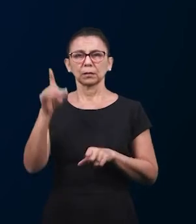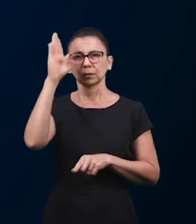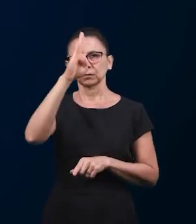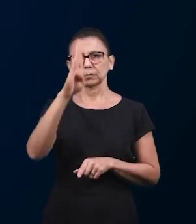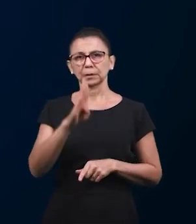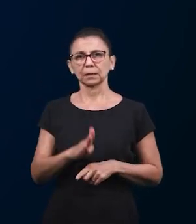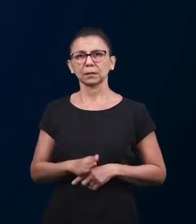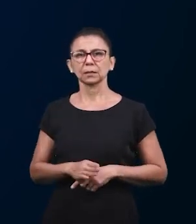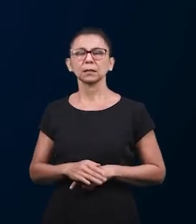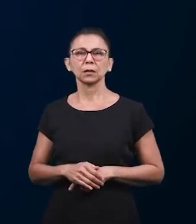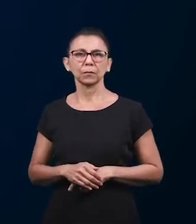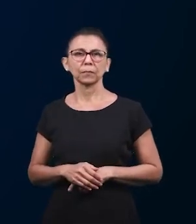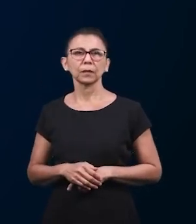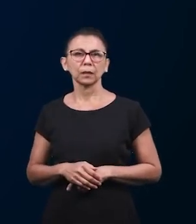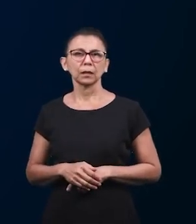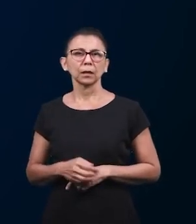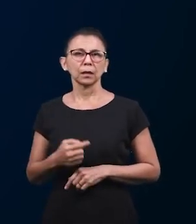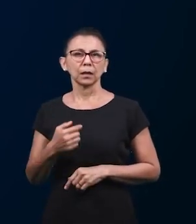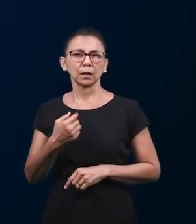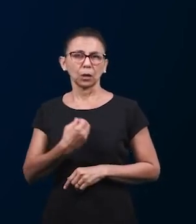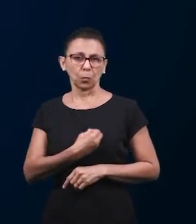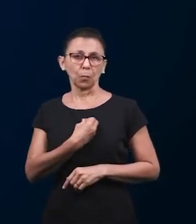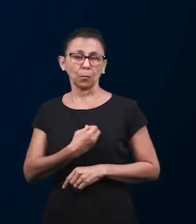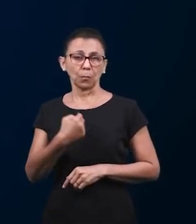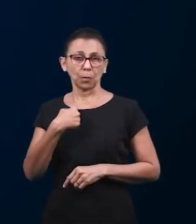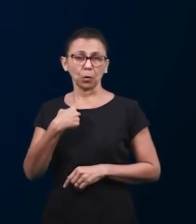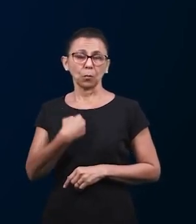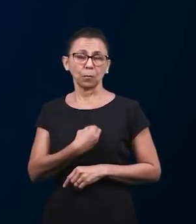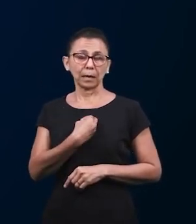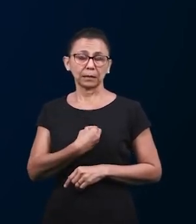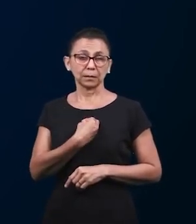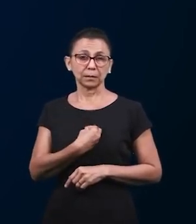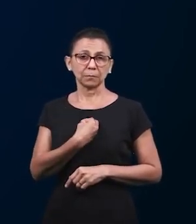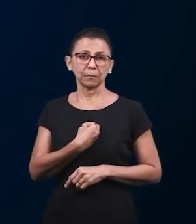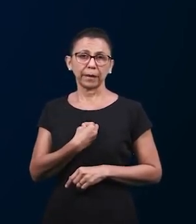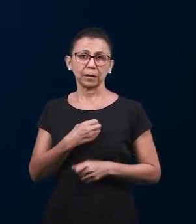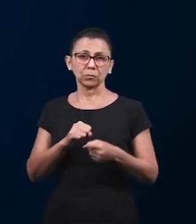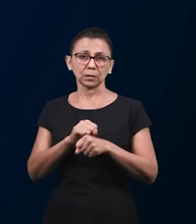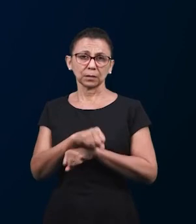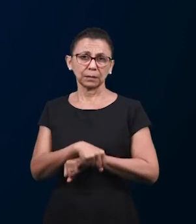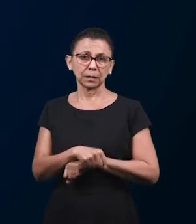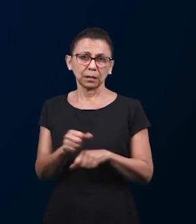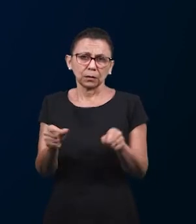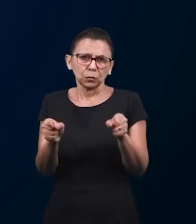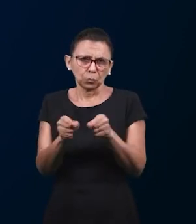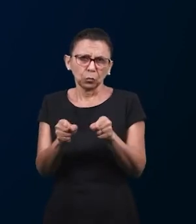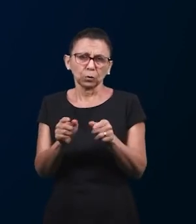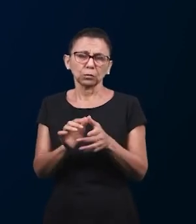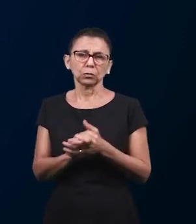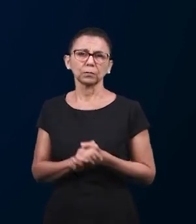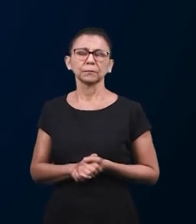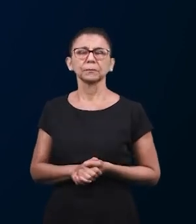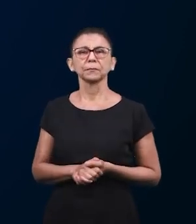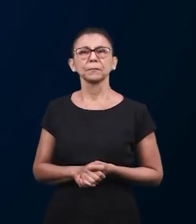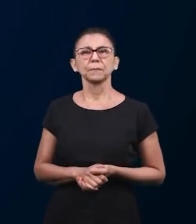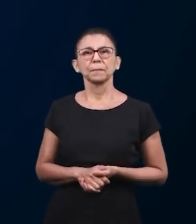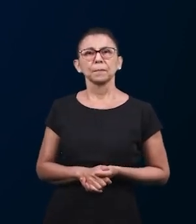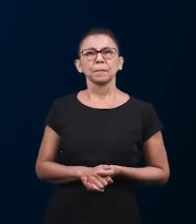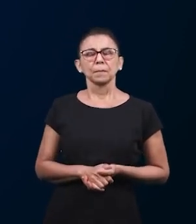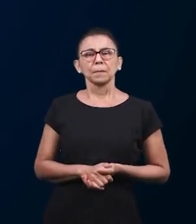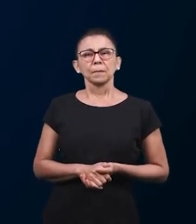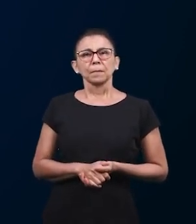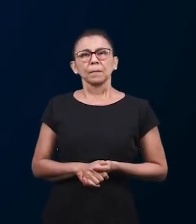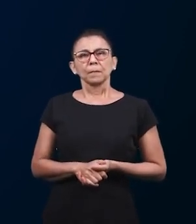я недавно участвовал в одном из семинаров с братьями из Японии когда я смог еще раз